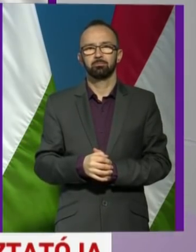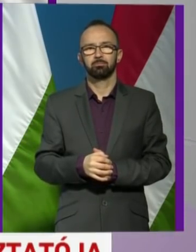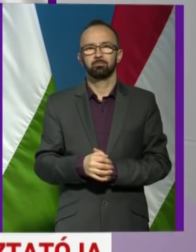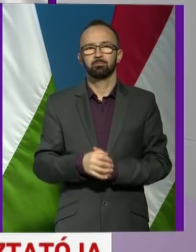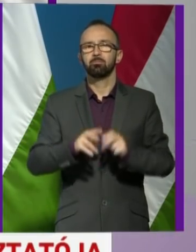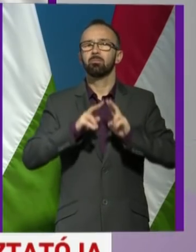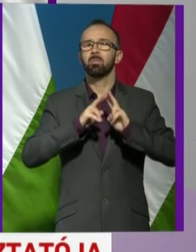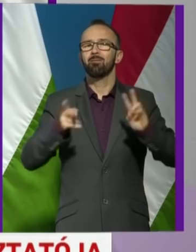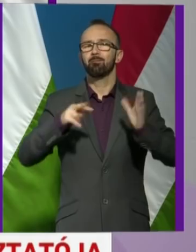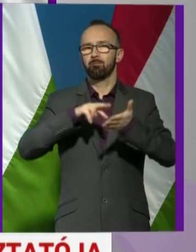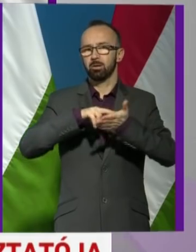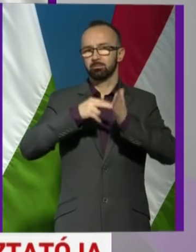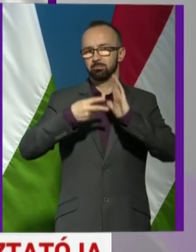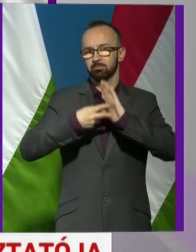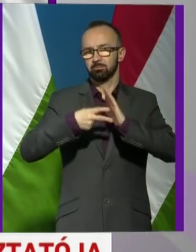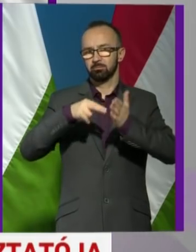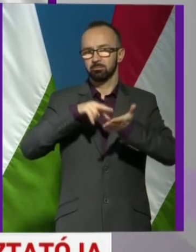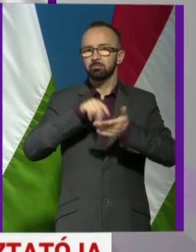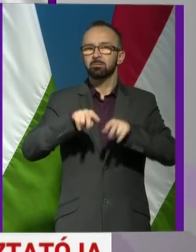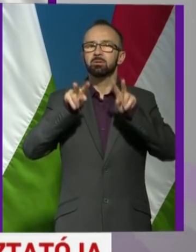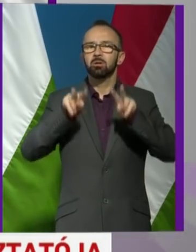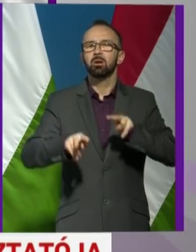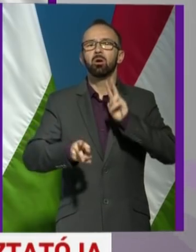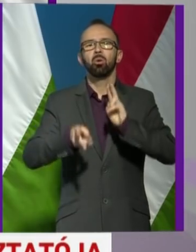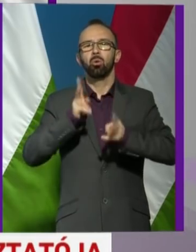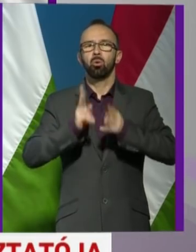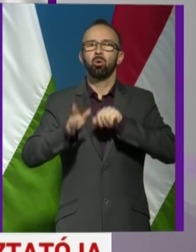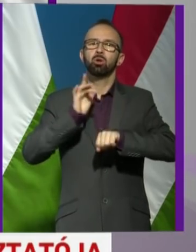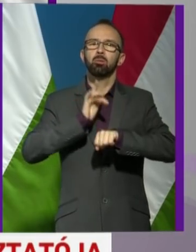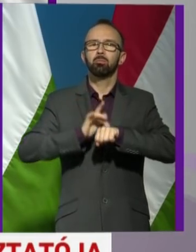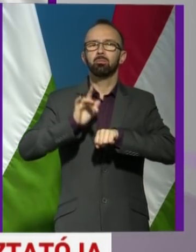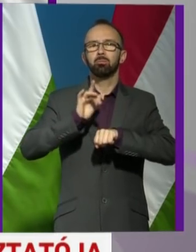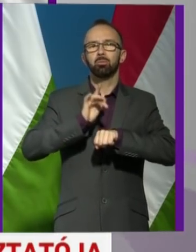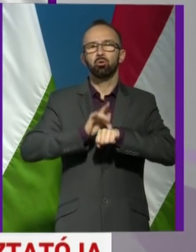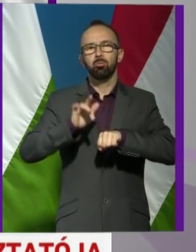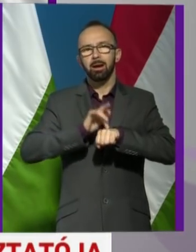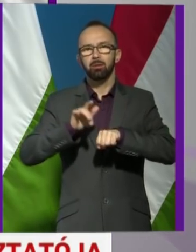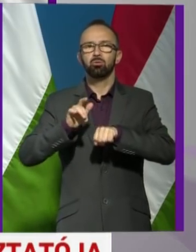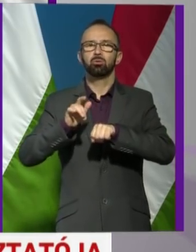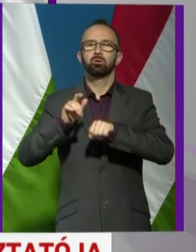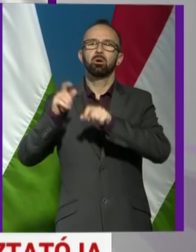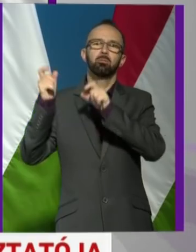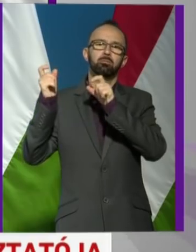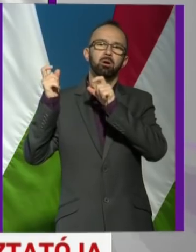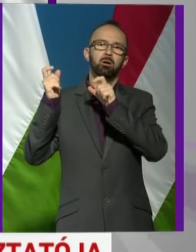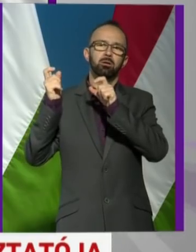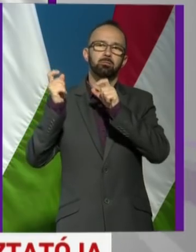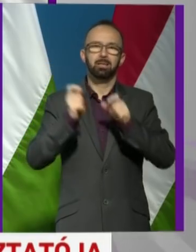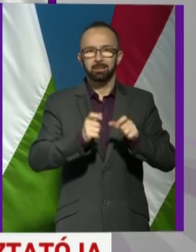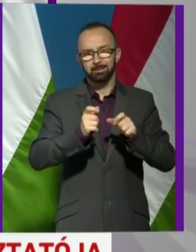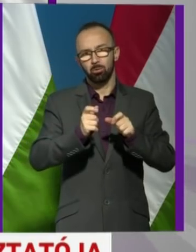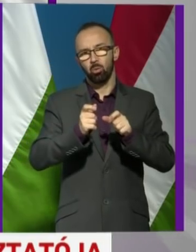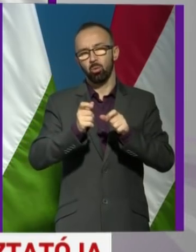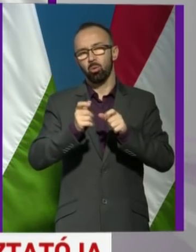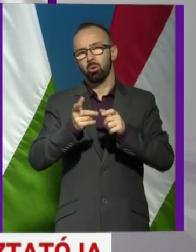arra vonatkozóan, hogy hogyan próbáljuk őket egy